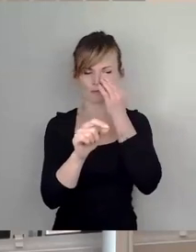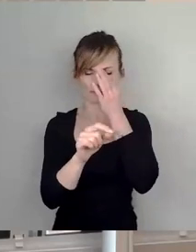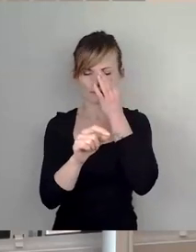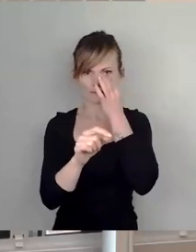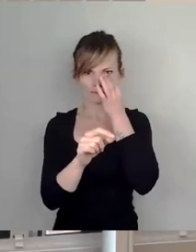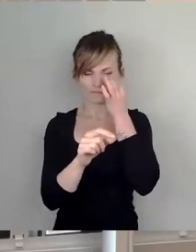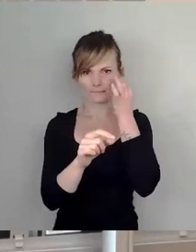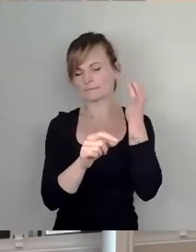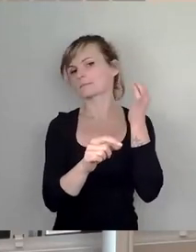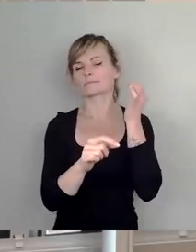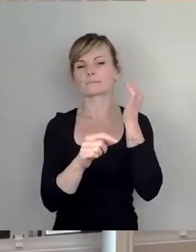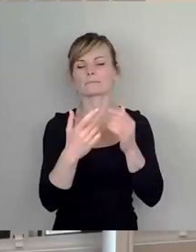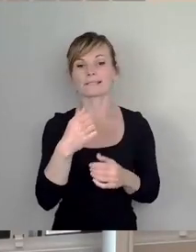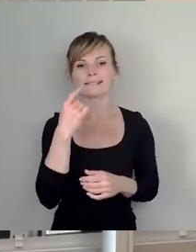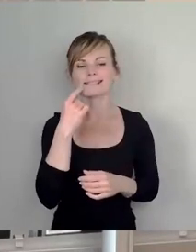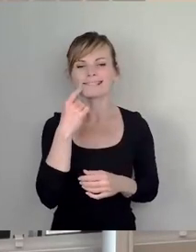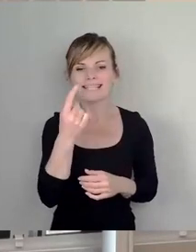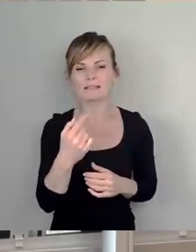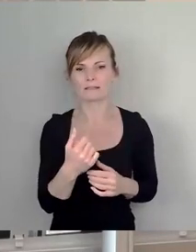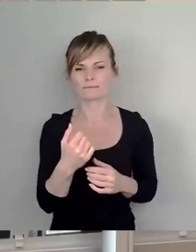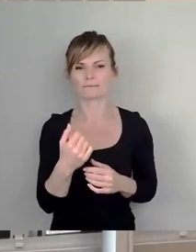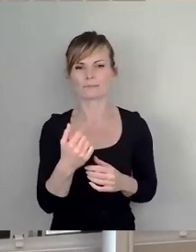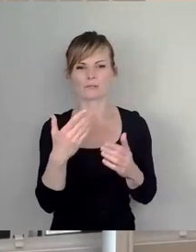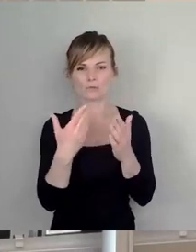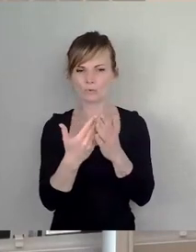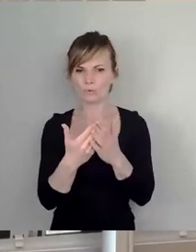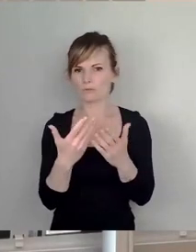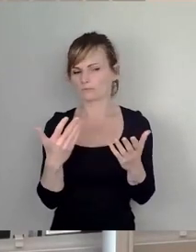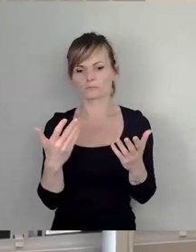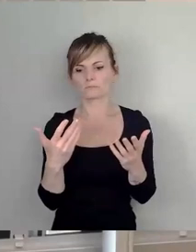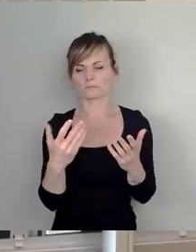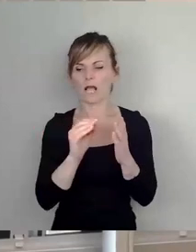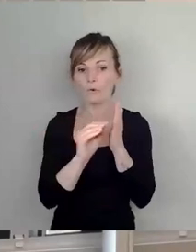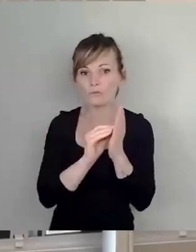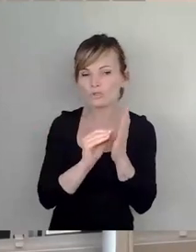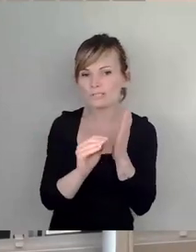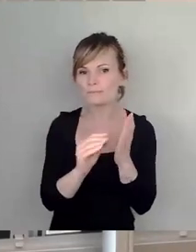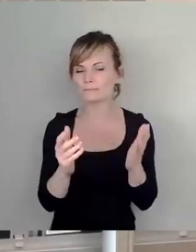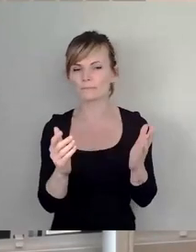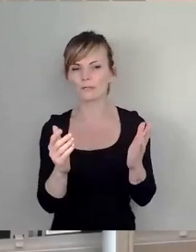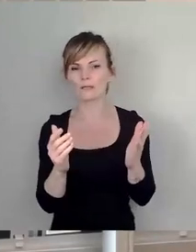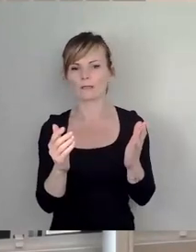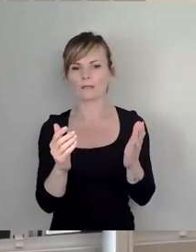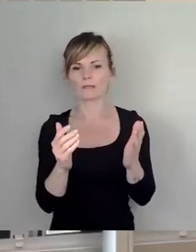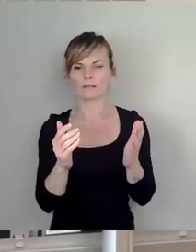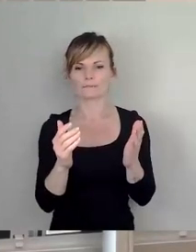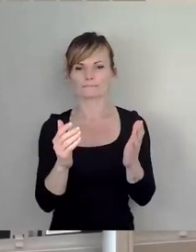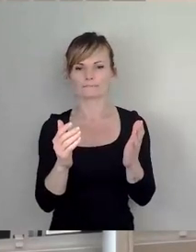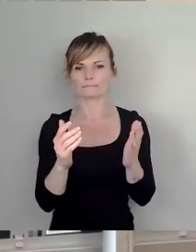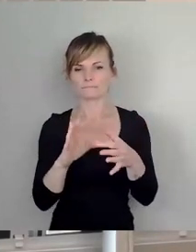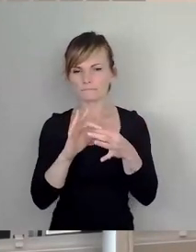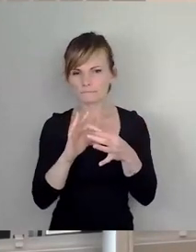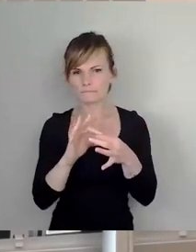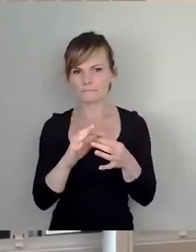das hat ja einen Sinn, dass wir das mal irgendwie so irgendwo aufgeschrieben haben, aber vor allen Dingen ist es ja ein Gentleman's und Gentlewoman's Agreement,